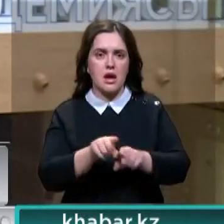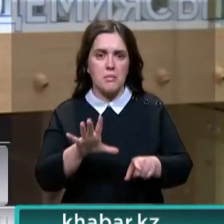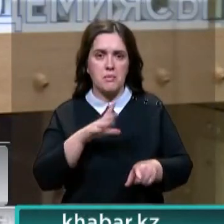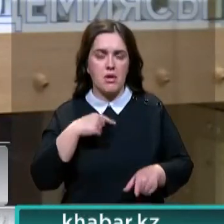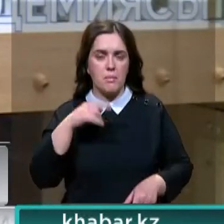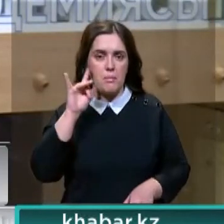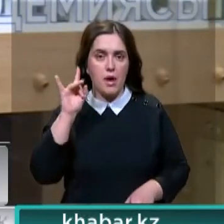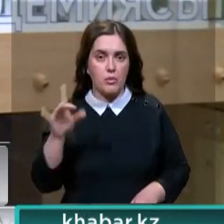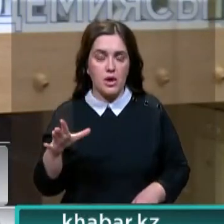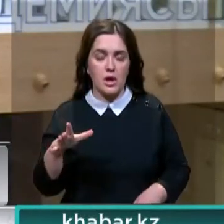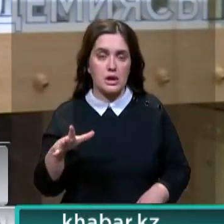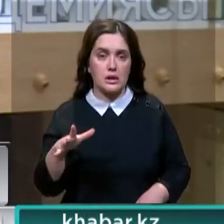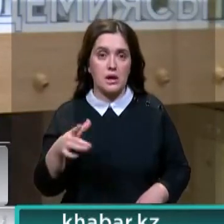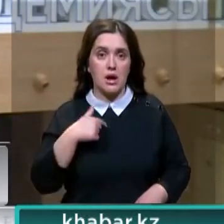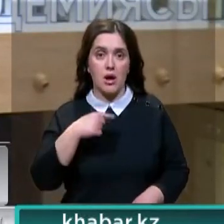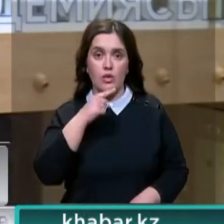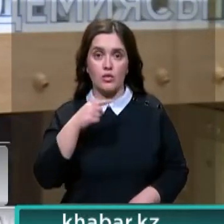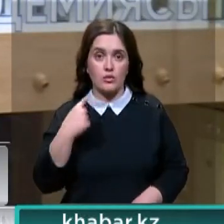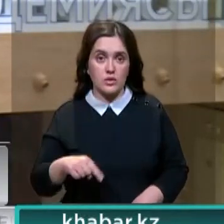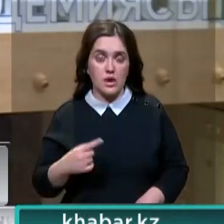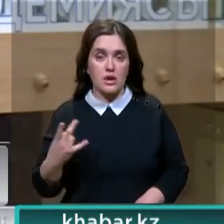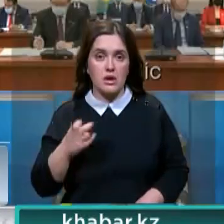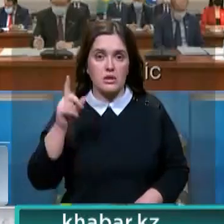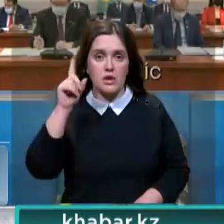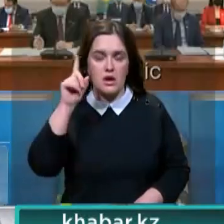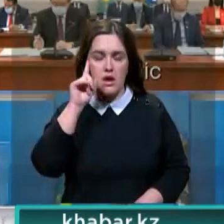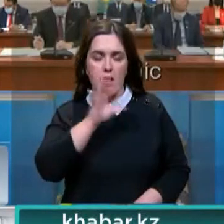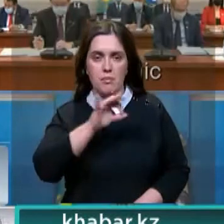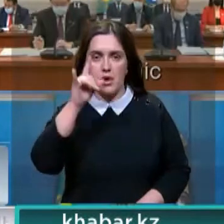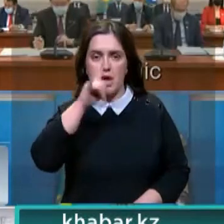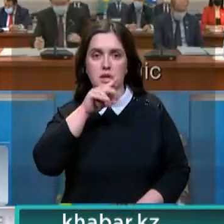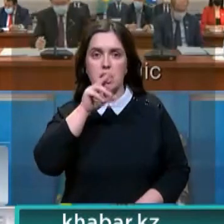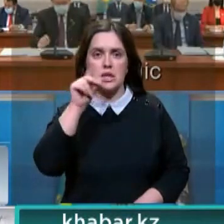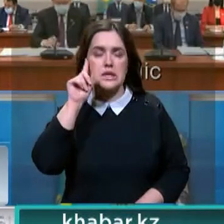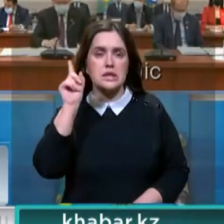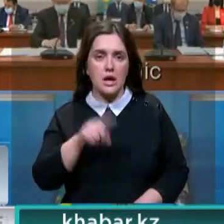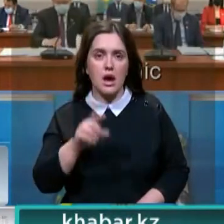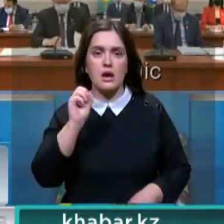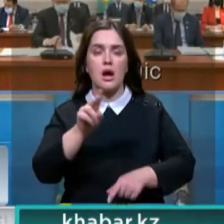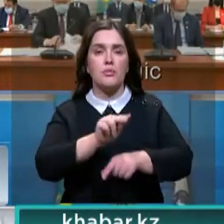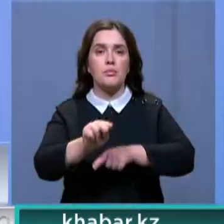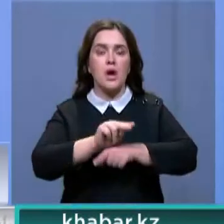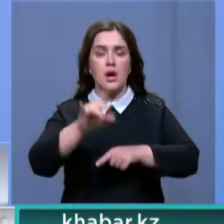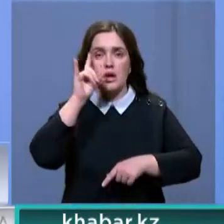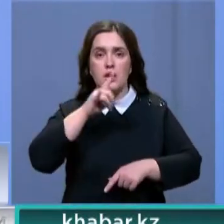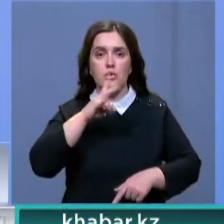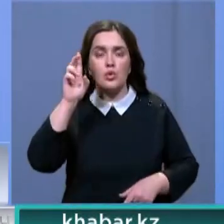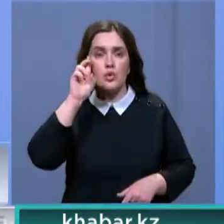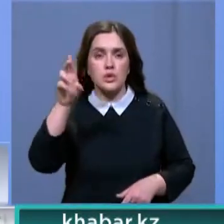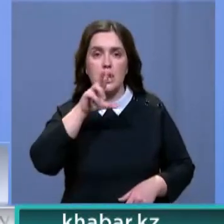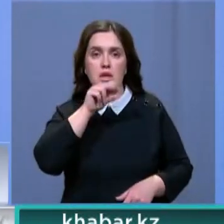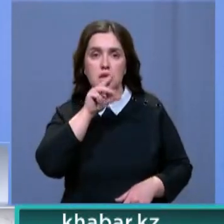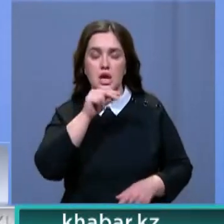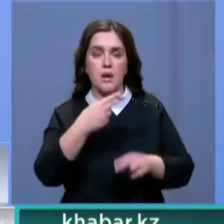востребован, нежели я русский и знаю казахский язык. Знает, как приобщить всех казахстанцев изучать государственный язык